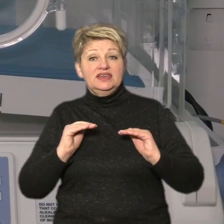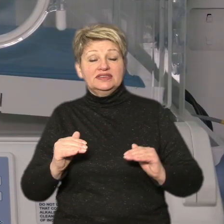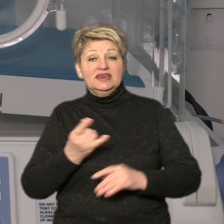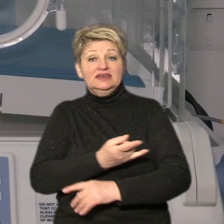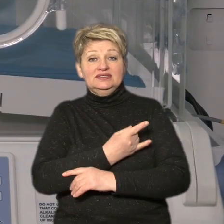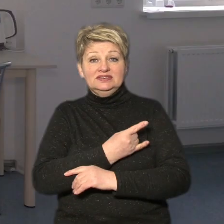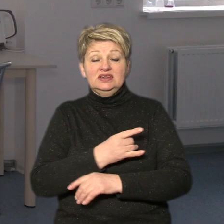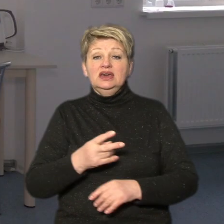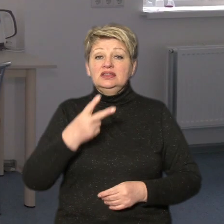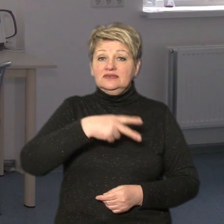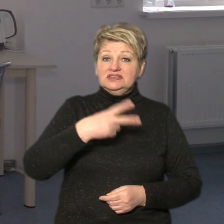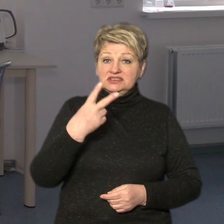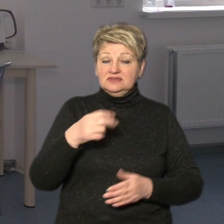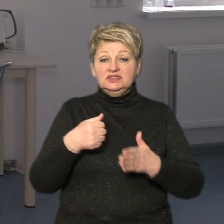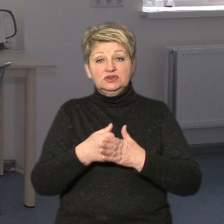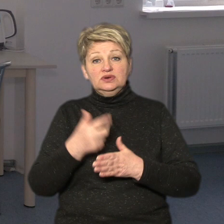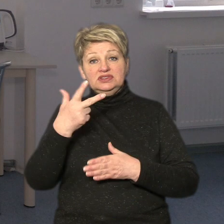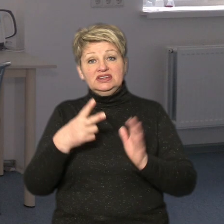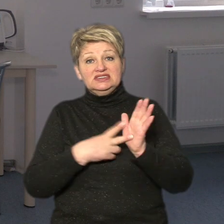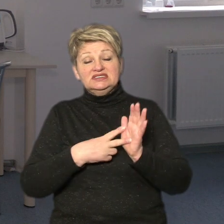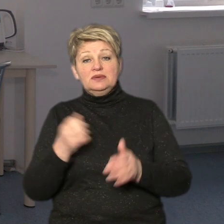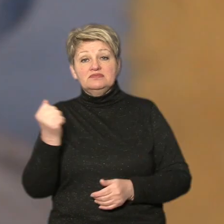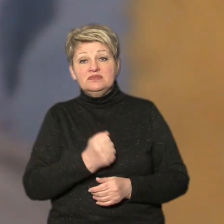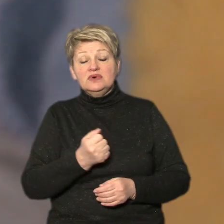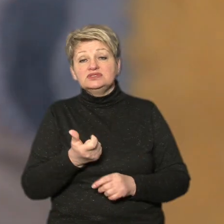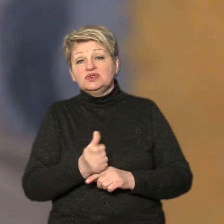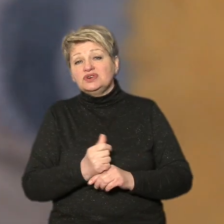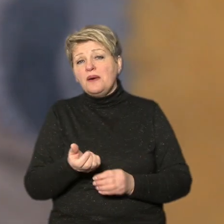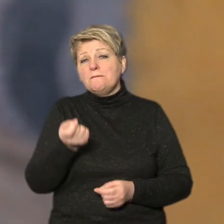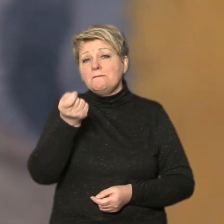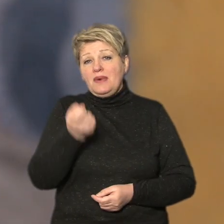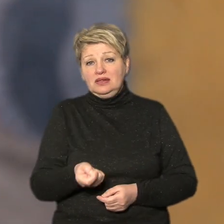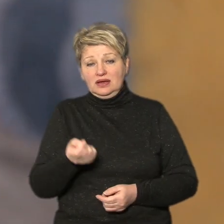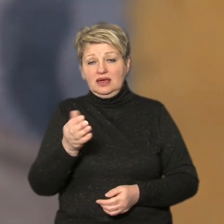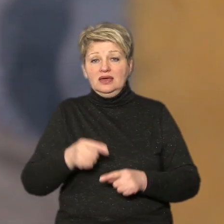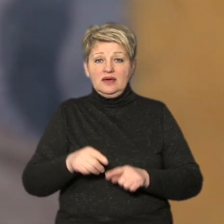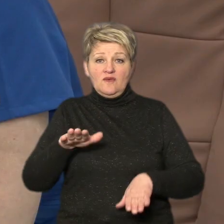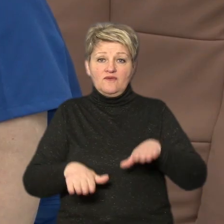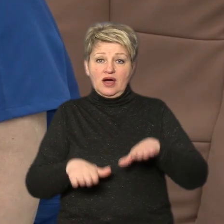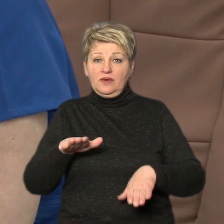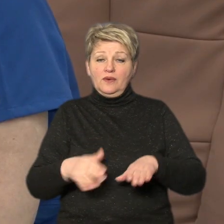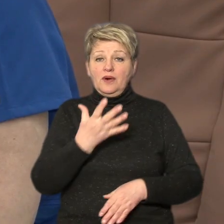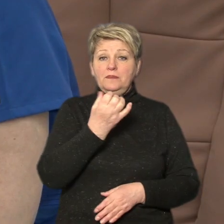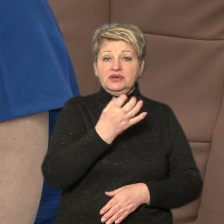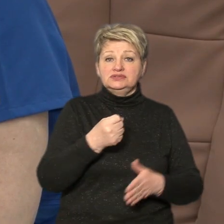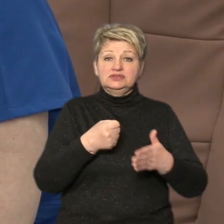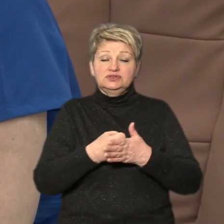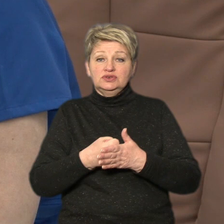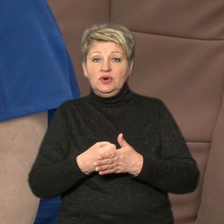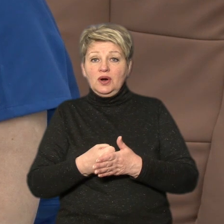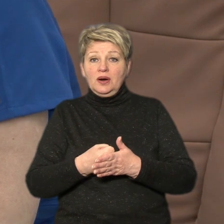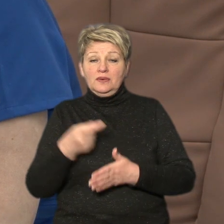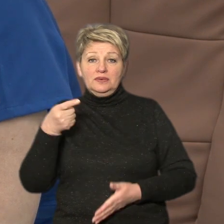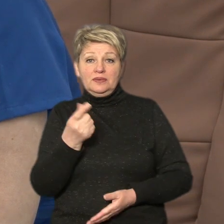22 до 37 тижнів з екстремально малою вагою – від 500 до 1000 грамів. Із вагою від кілограма до